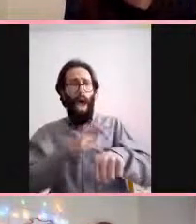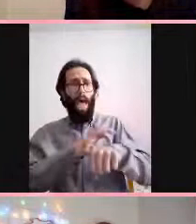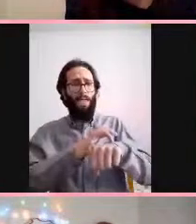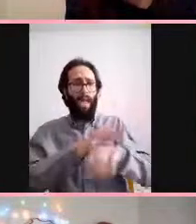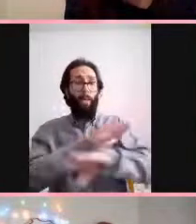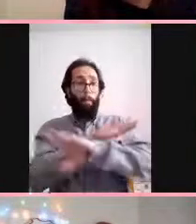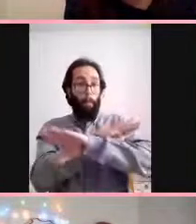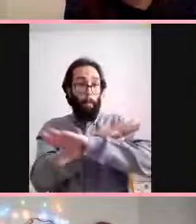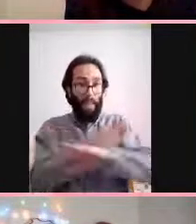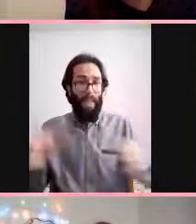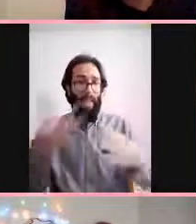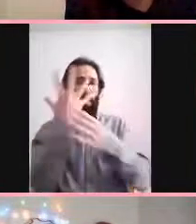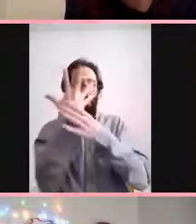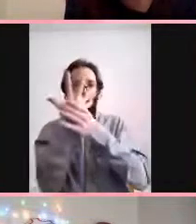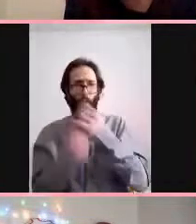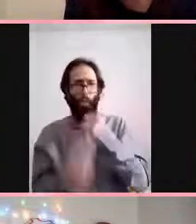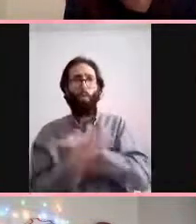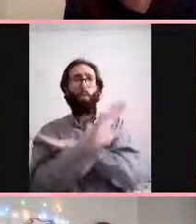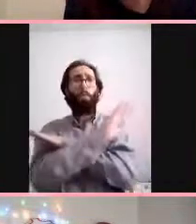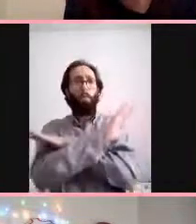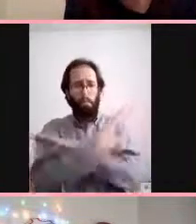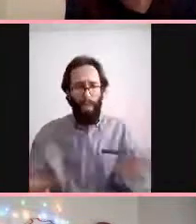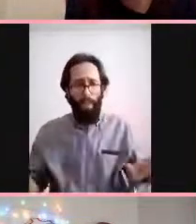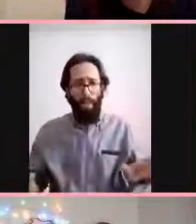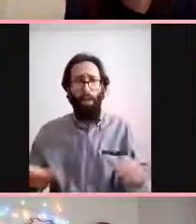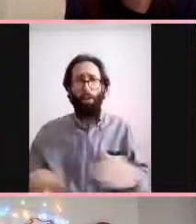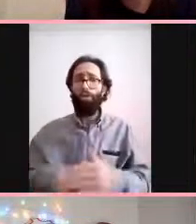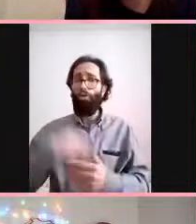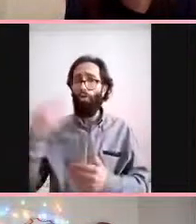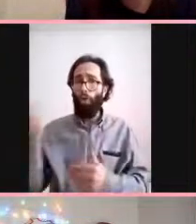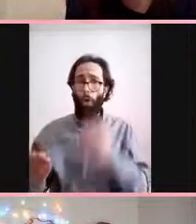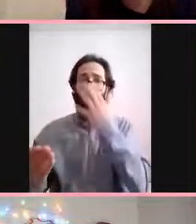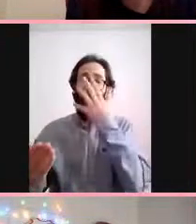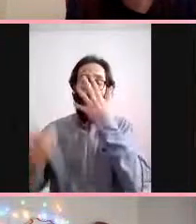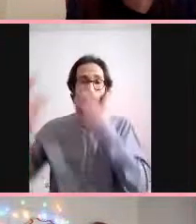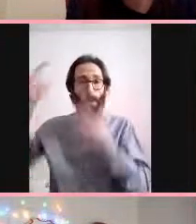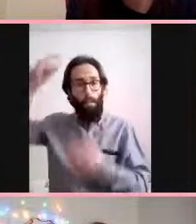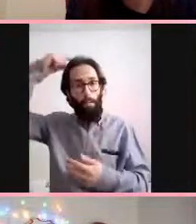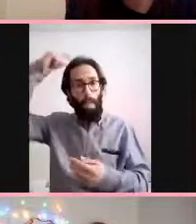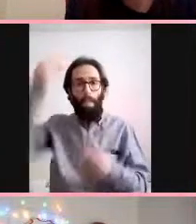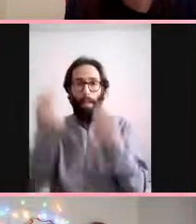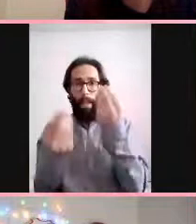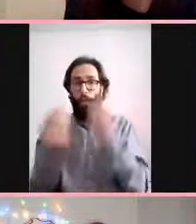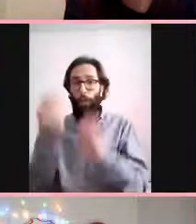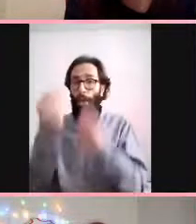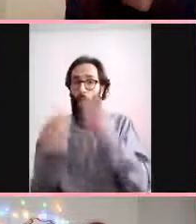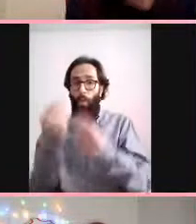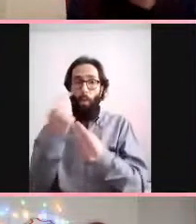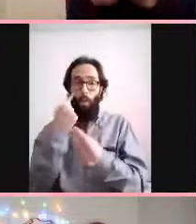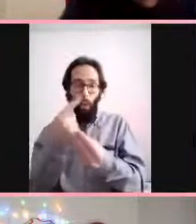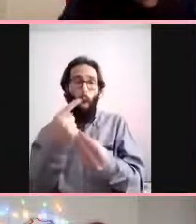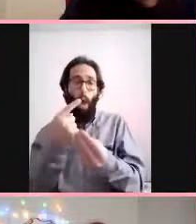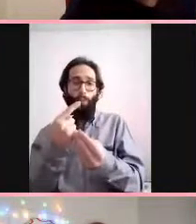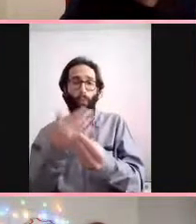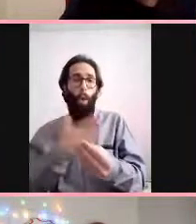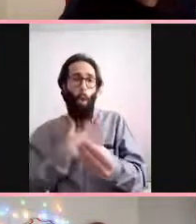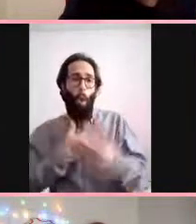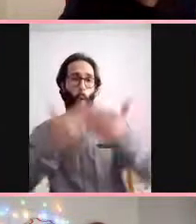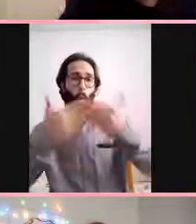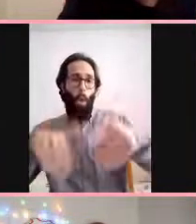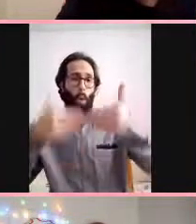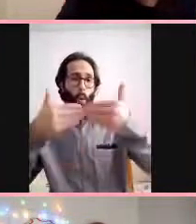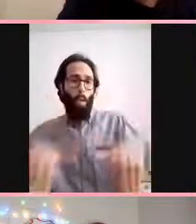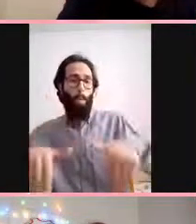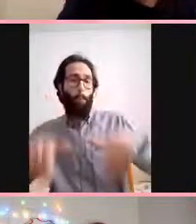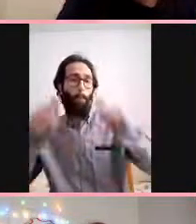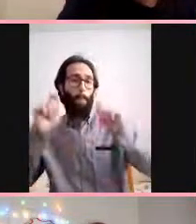Ya özellikle hani Covid atlatmış ama çok hafif atlatmış kişilerin hani birazcık kendilerine bakmaları lazım.